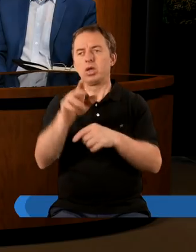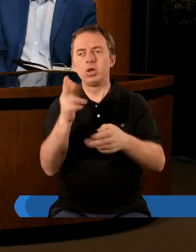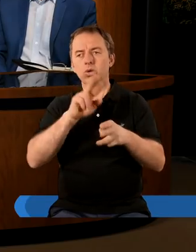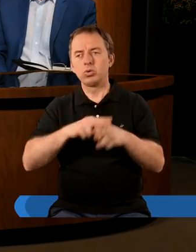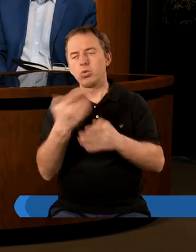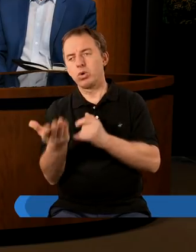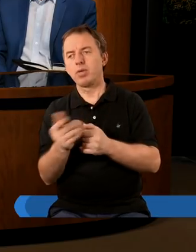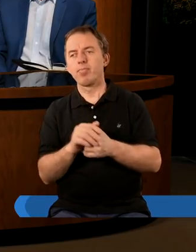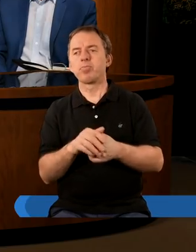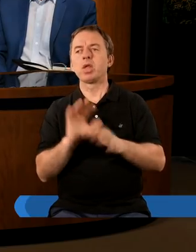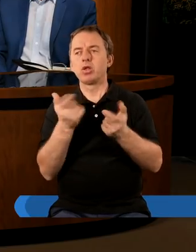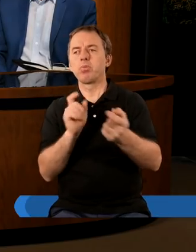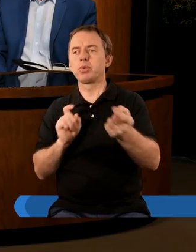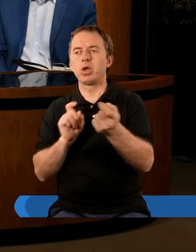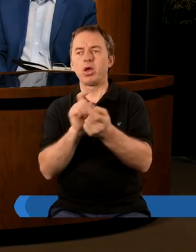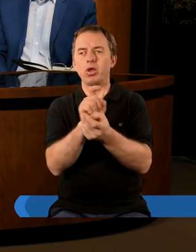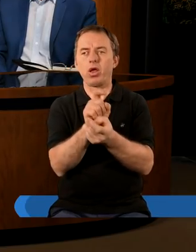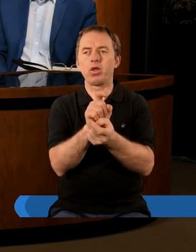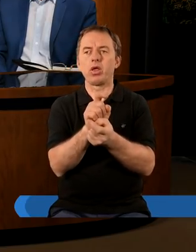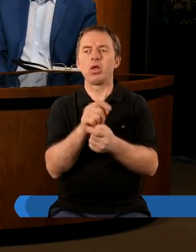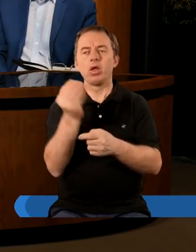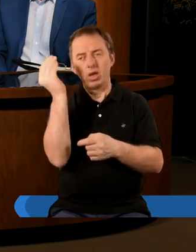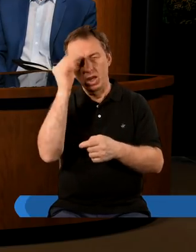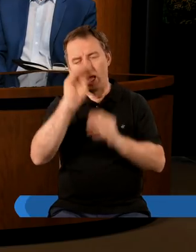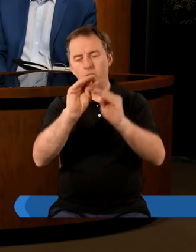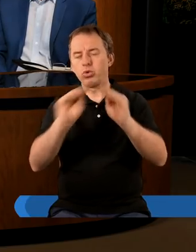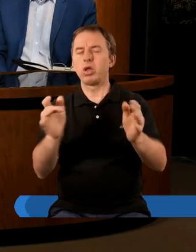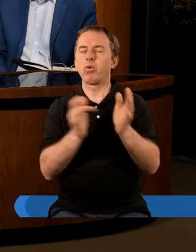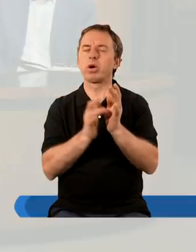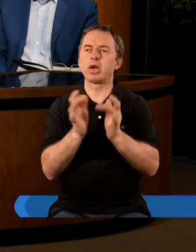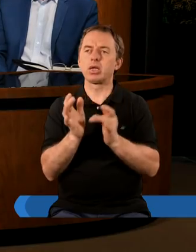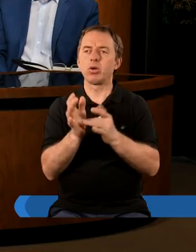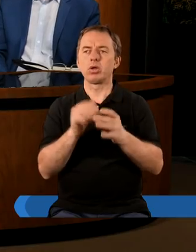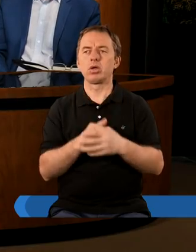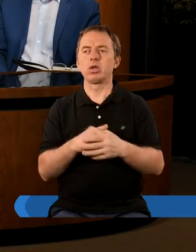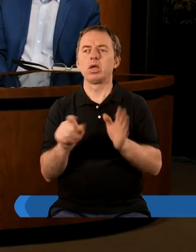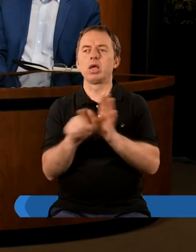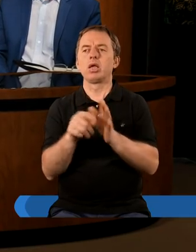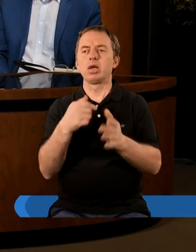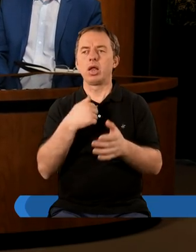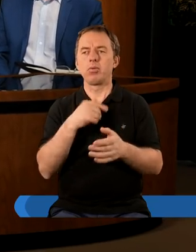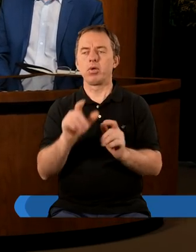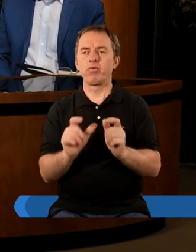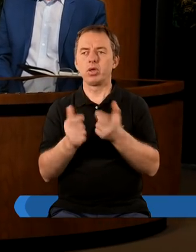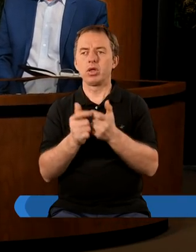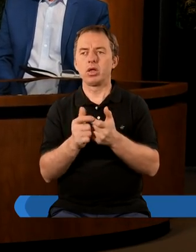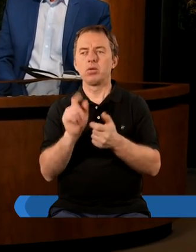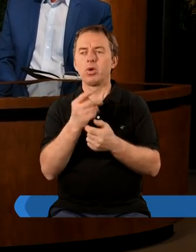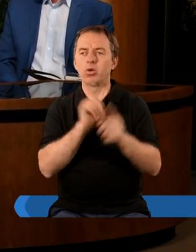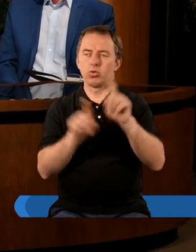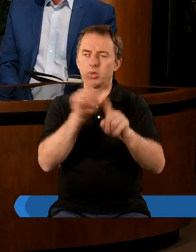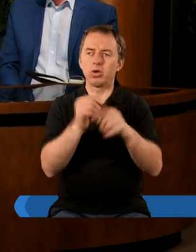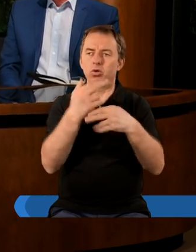a z drugiej strony jest zupełnie czymś przeciwnym, o czego nauczał Chrystus. Dla mnie te wydarzenia można